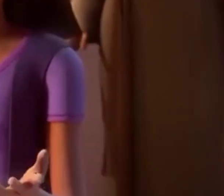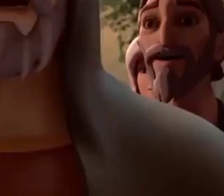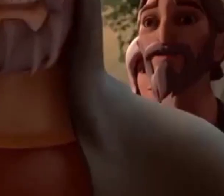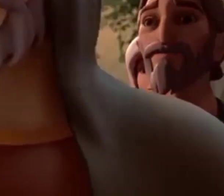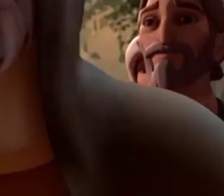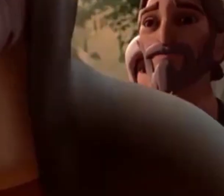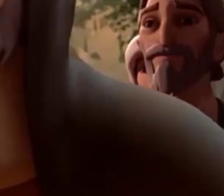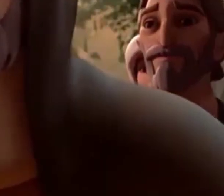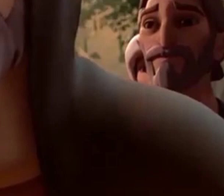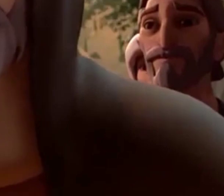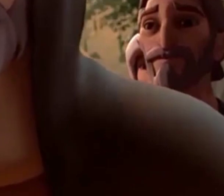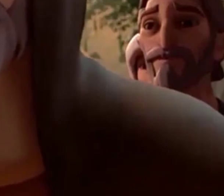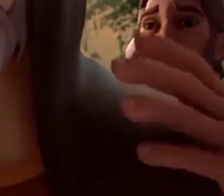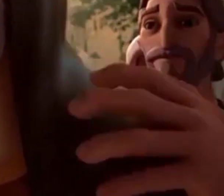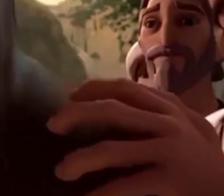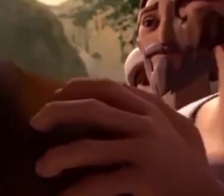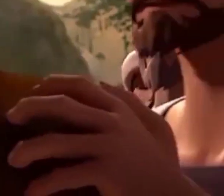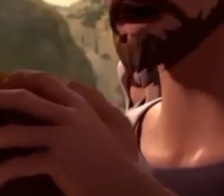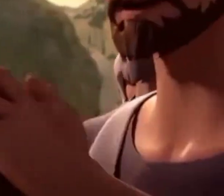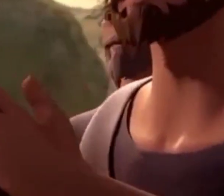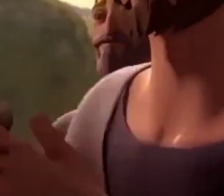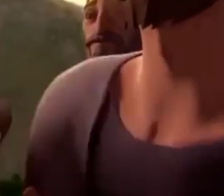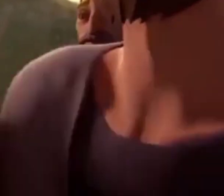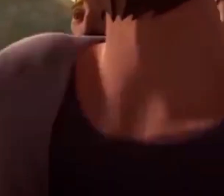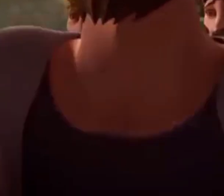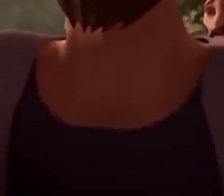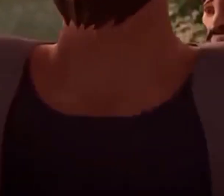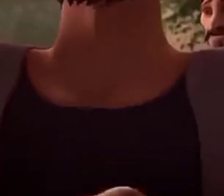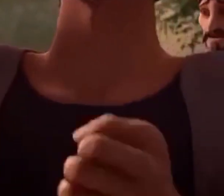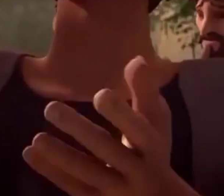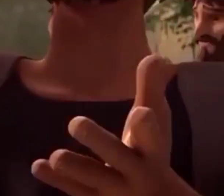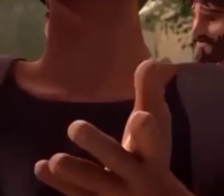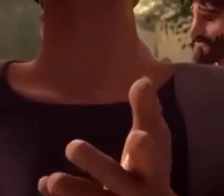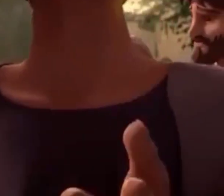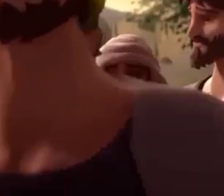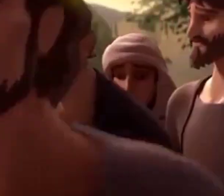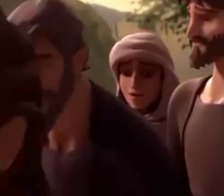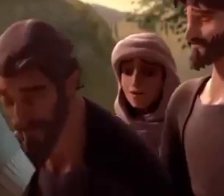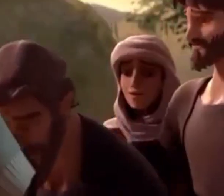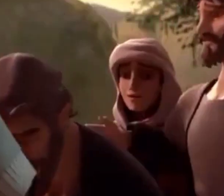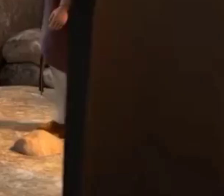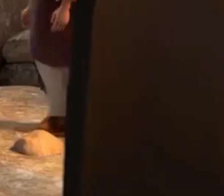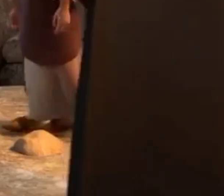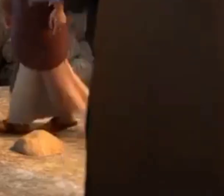back to life. Impossible! Not impossible. A miracle.